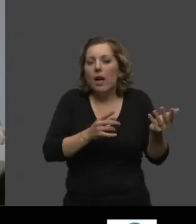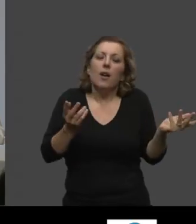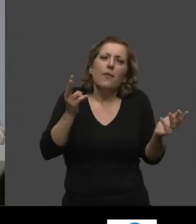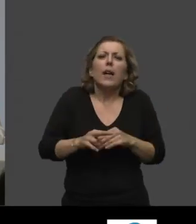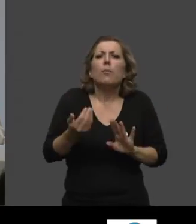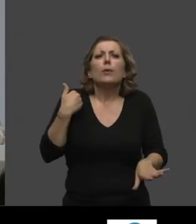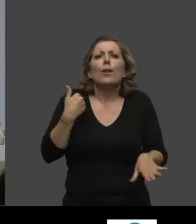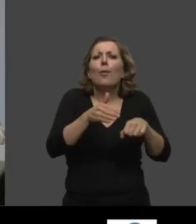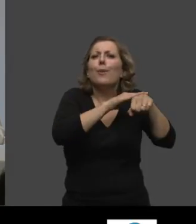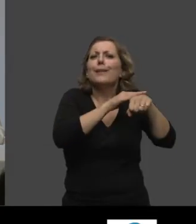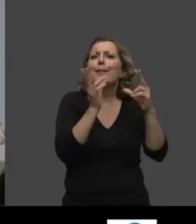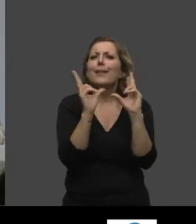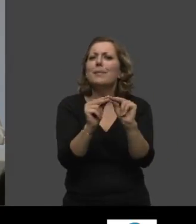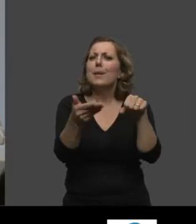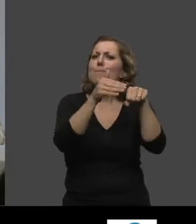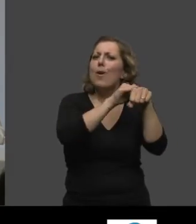je parlais du politique.